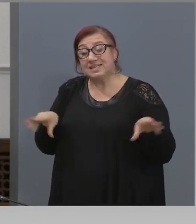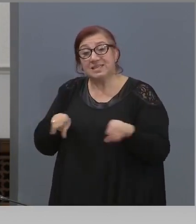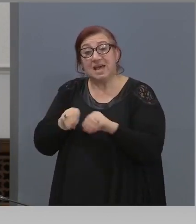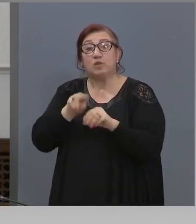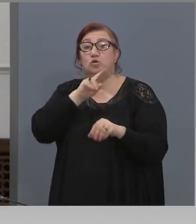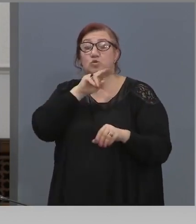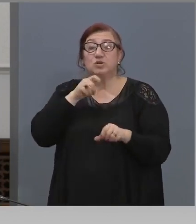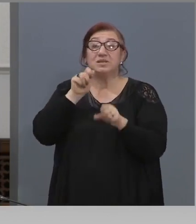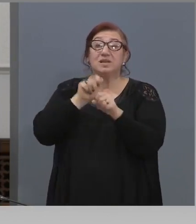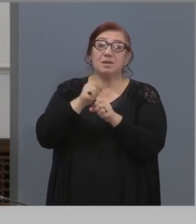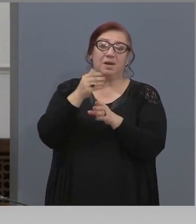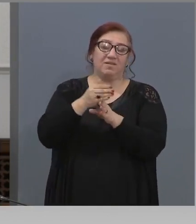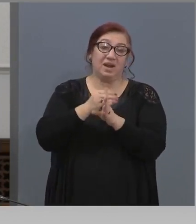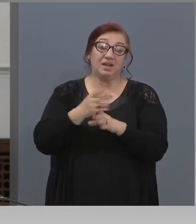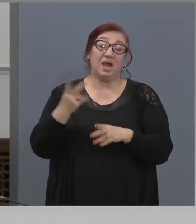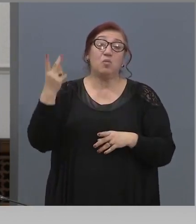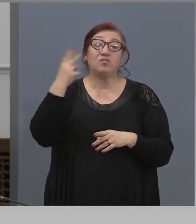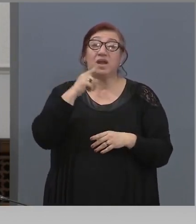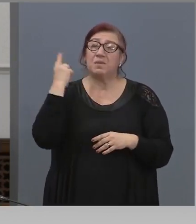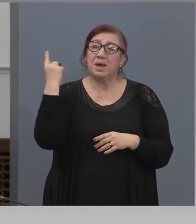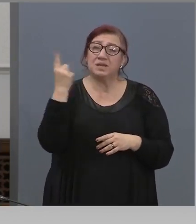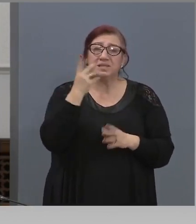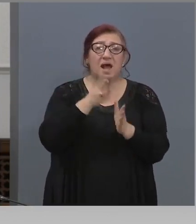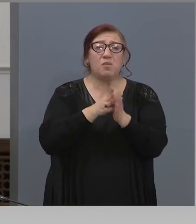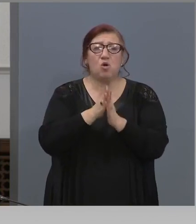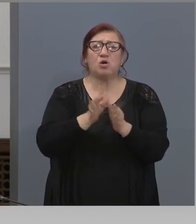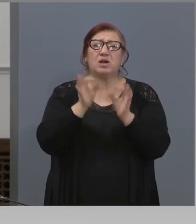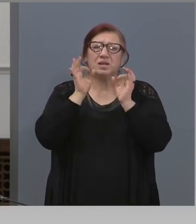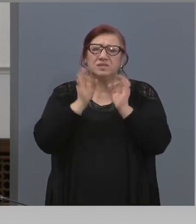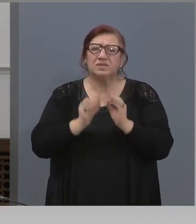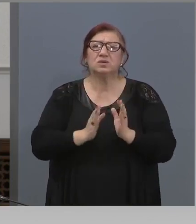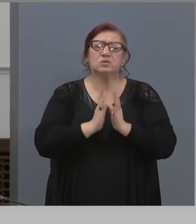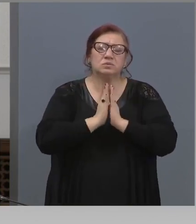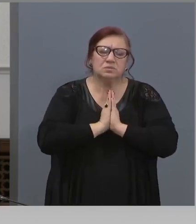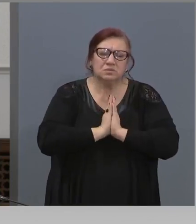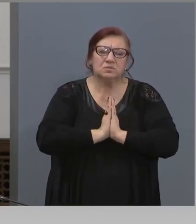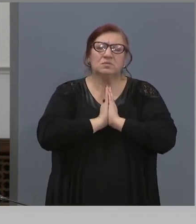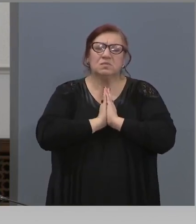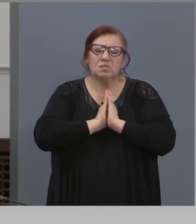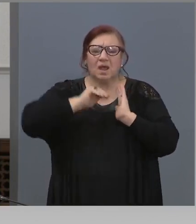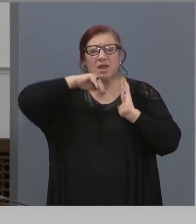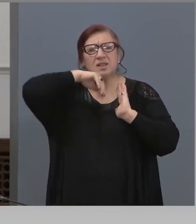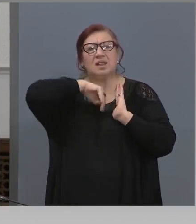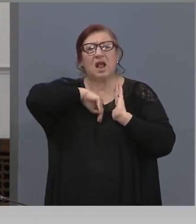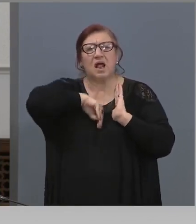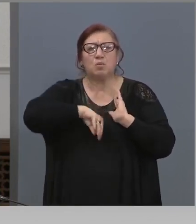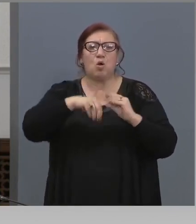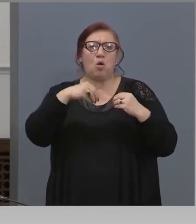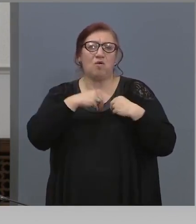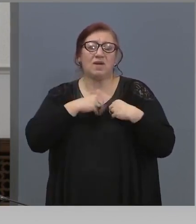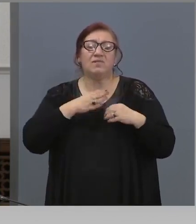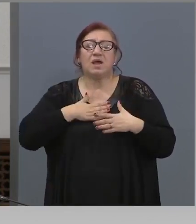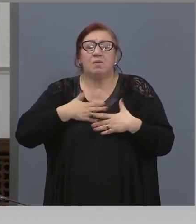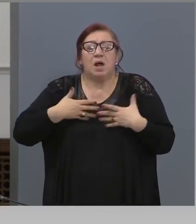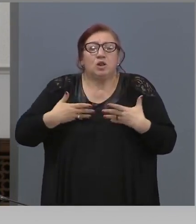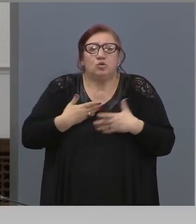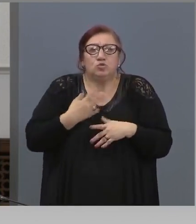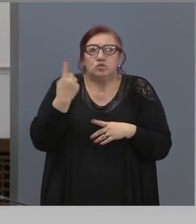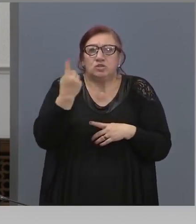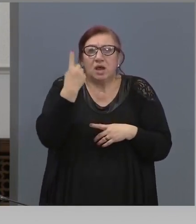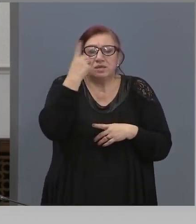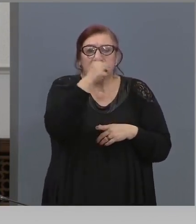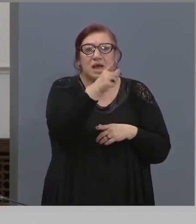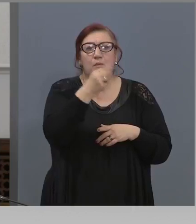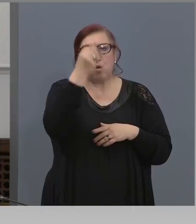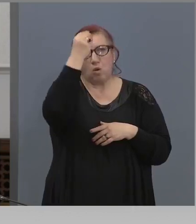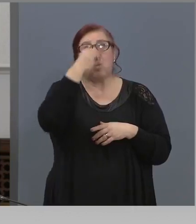необходимия ред, повтарям, само за тези, които действително, действително, нуждата им да отидат е по